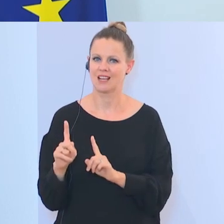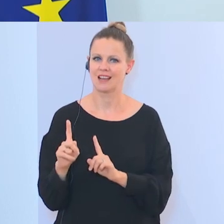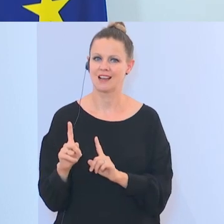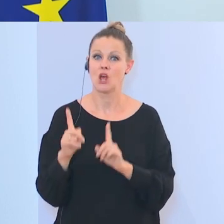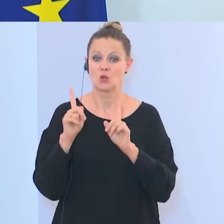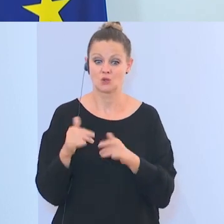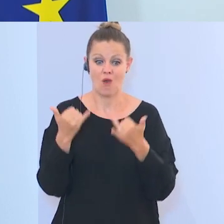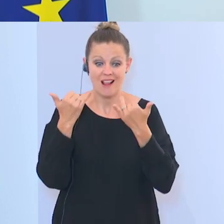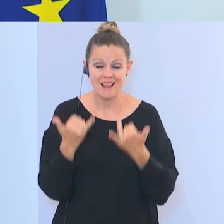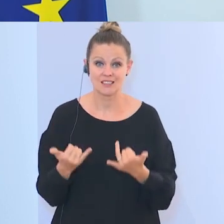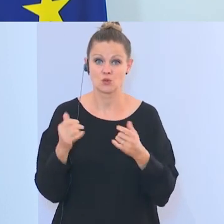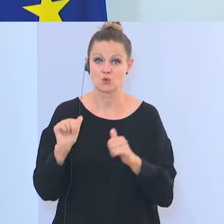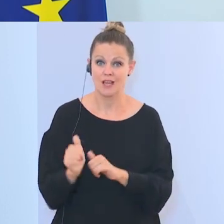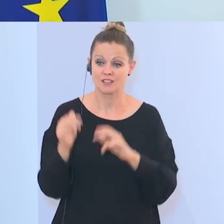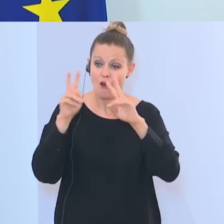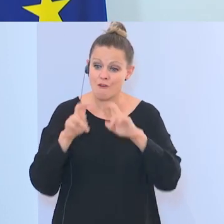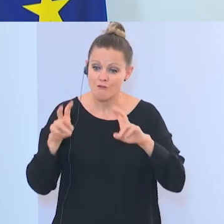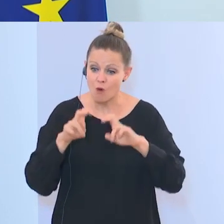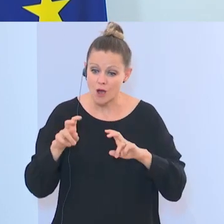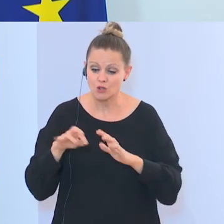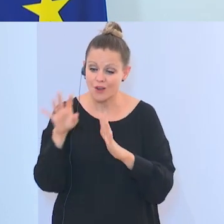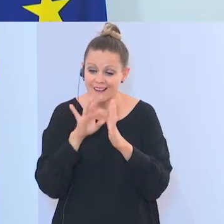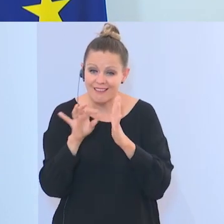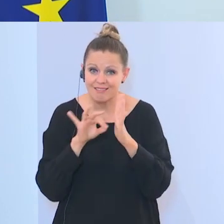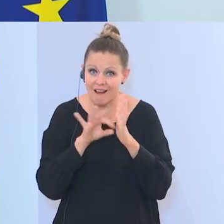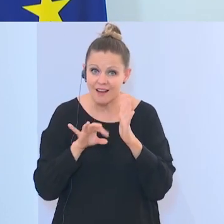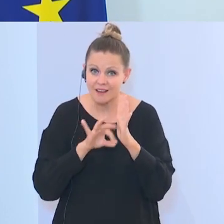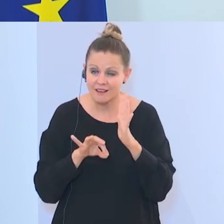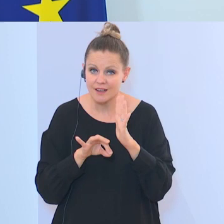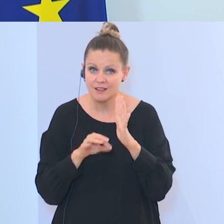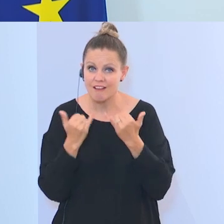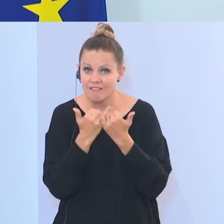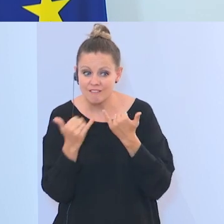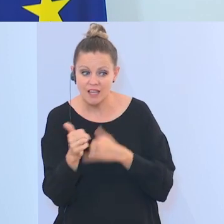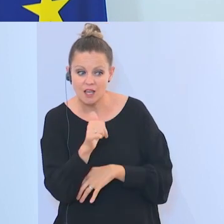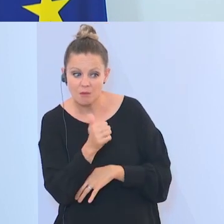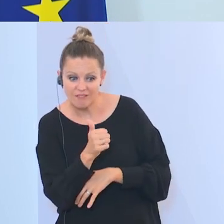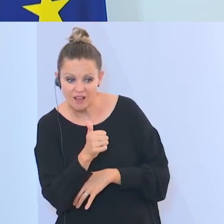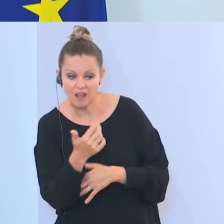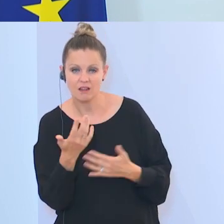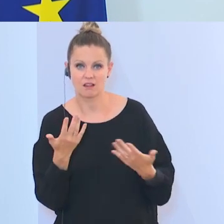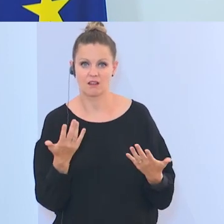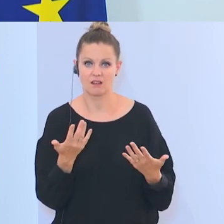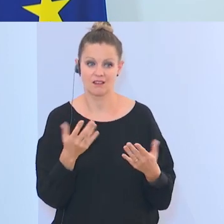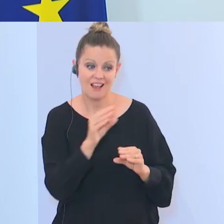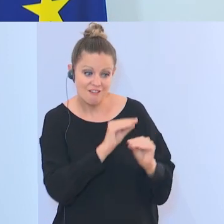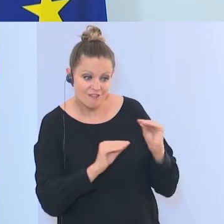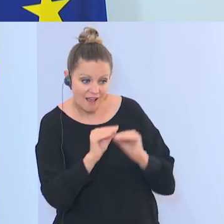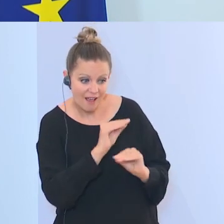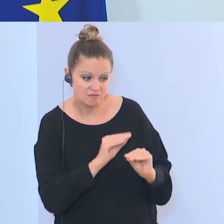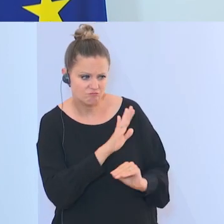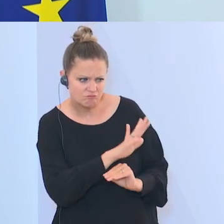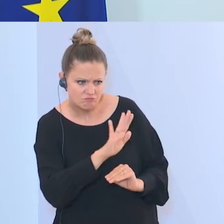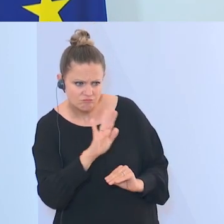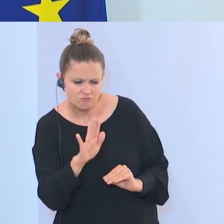erforschen, Kriterien erstellen, nach welchen Kriterien bewerten wir Vereine nach deren